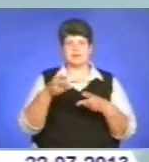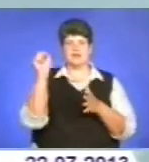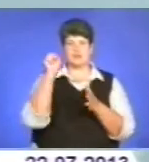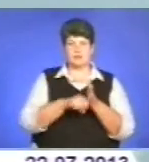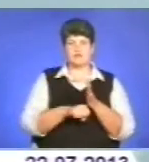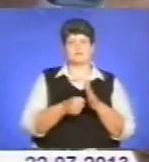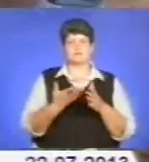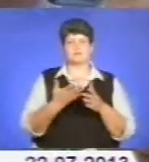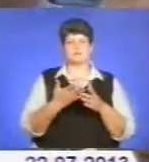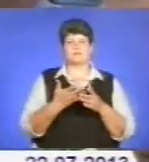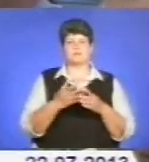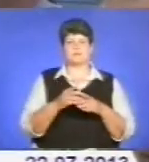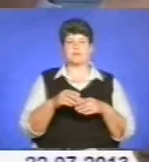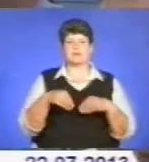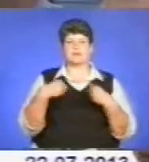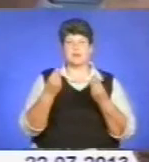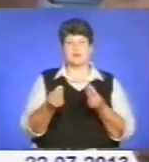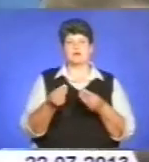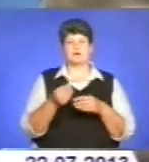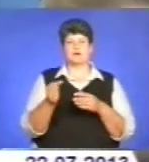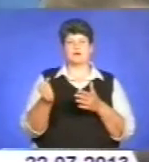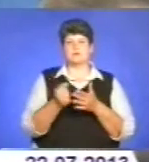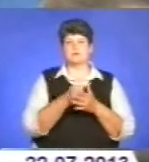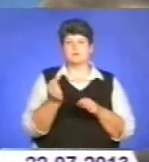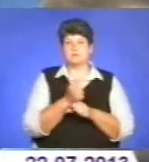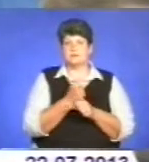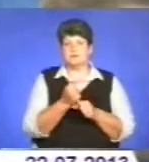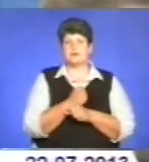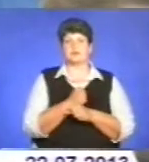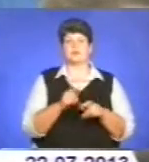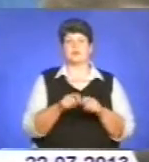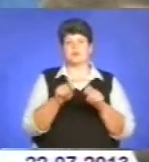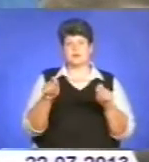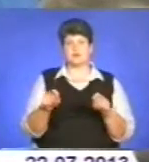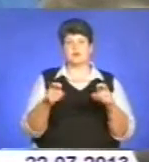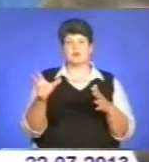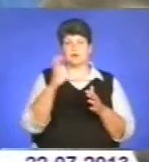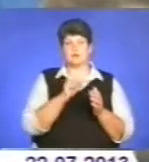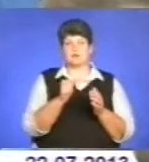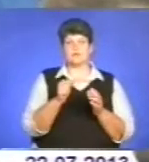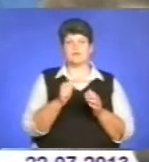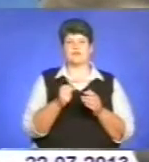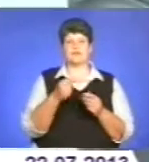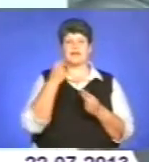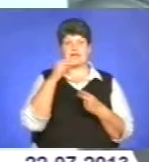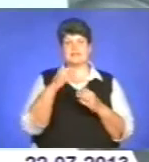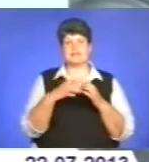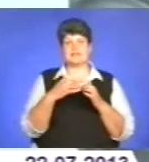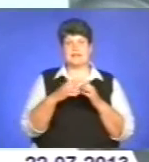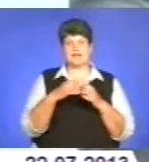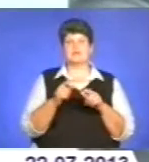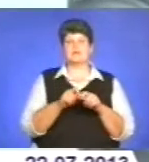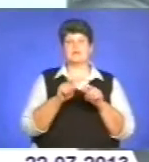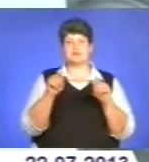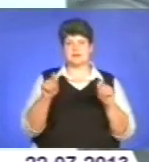ушкоджень з смертельними наслідками розбоїв, грабунків. Розкрито всі цьогорічні факти навмисних вбивств. Краще, ніж в середньому по державі, розкривались